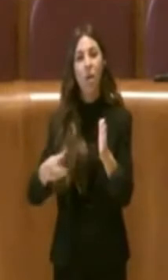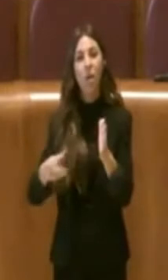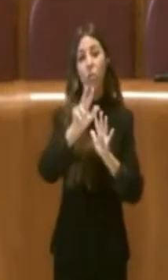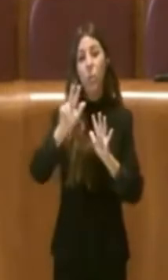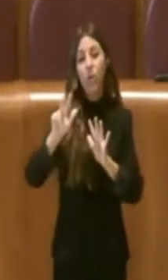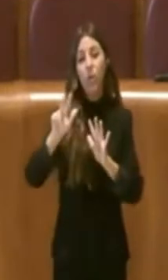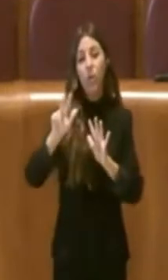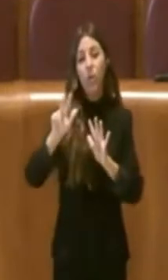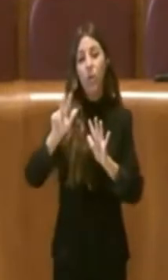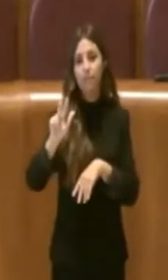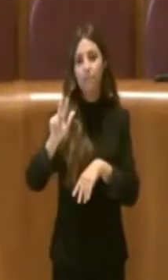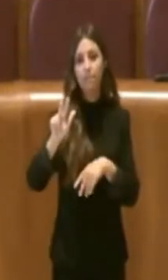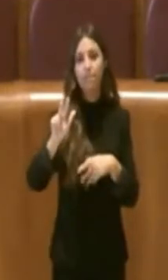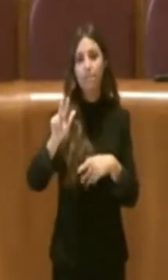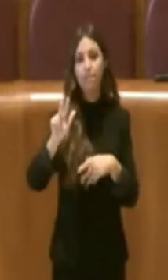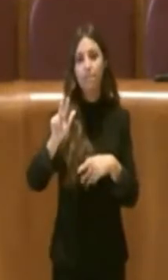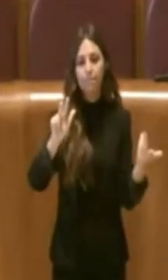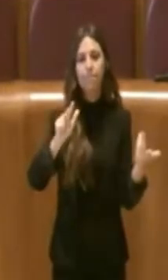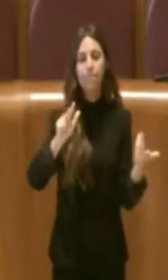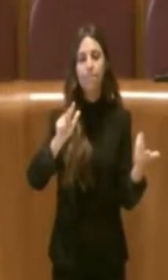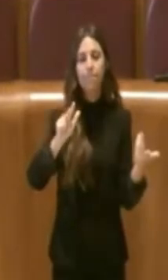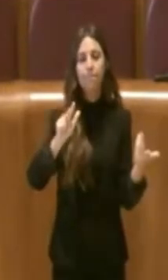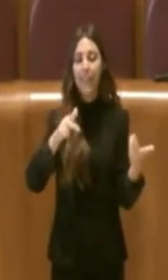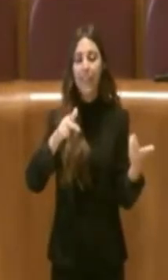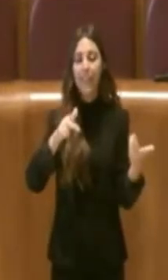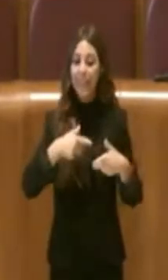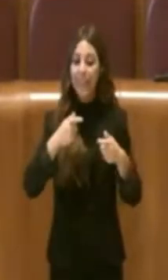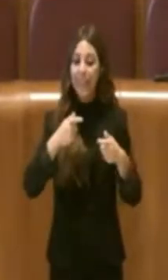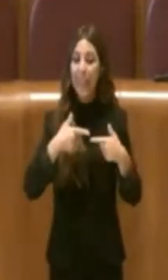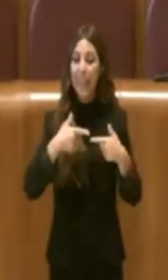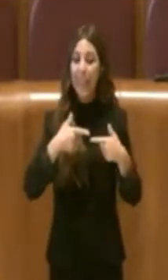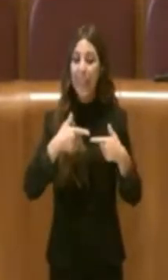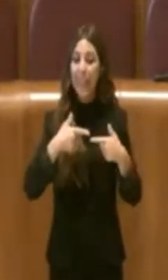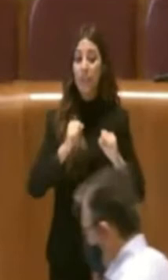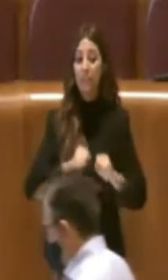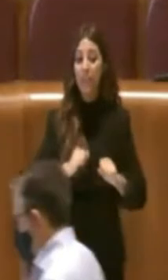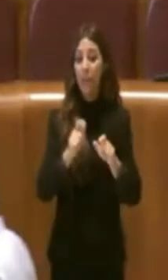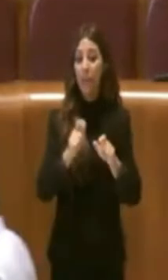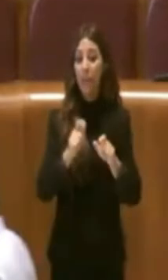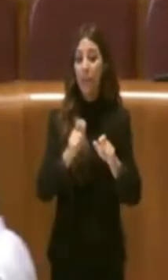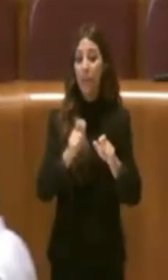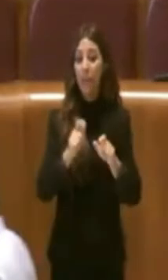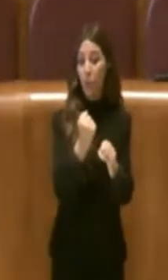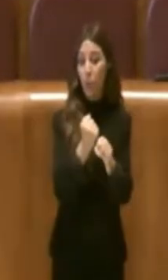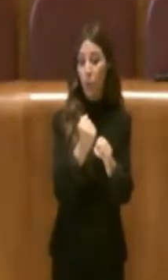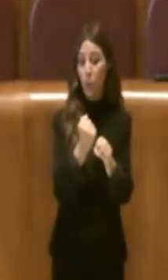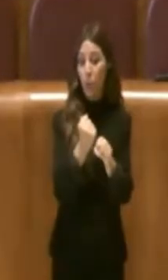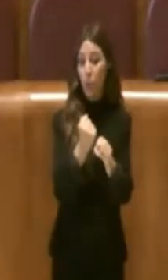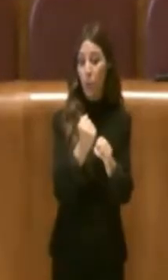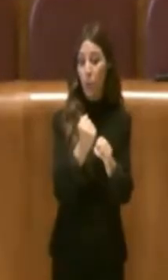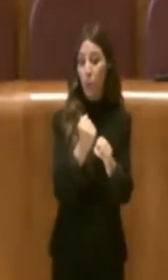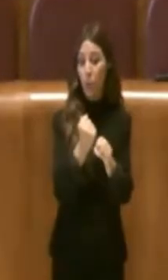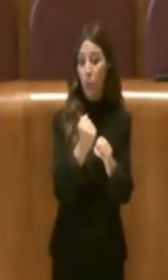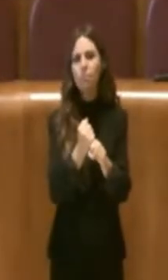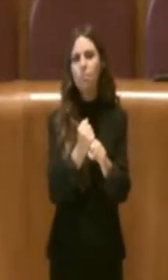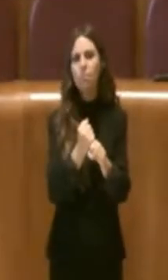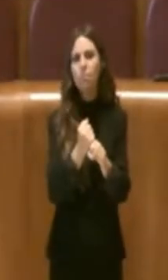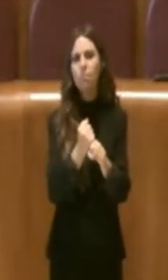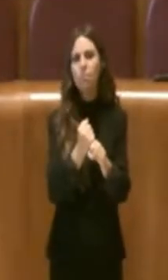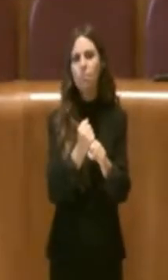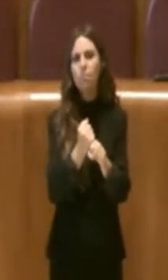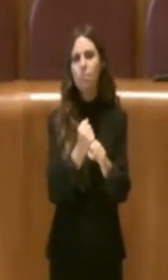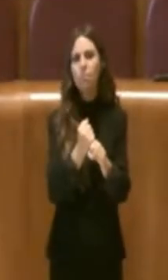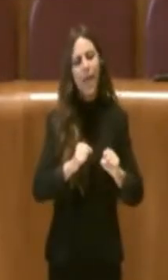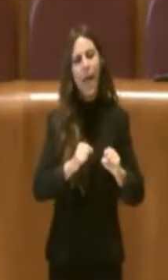garantisce loro questa facoltà, cioè la facoltà di poter dedicare una parte della